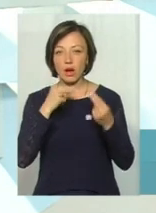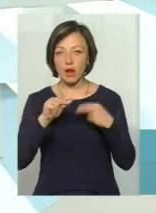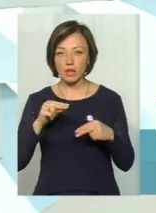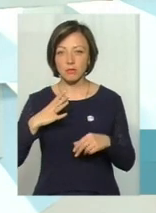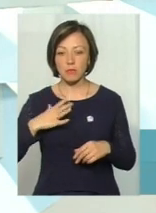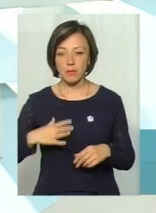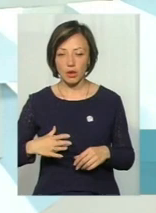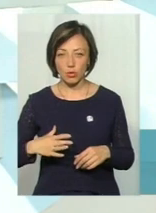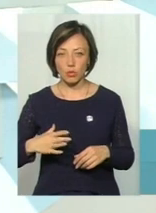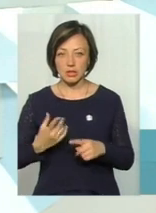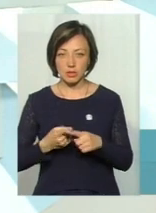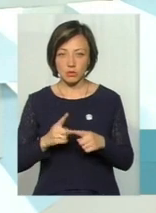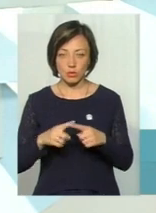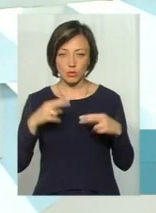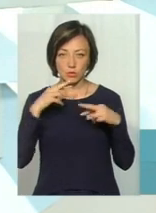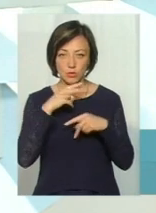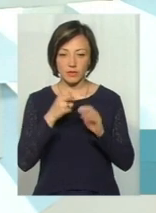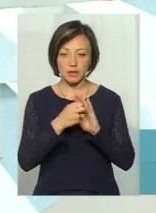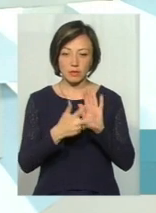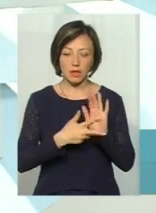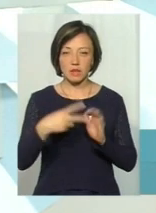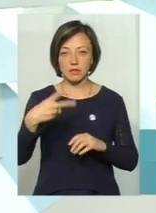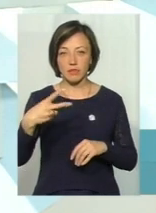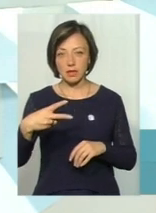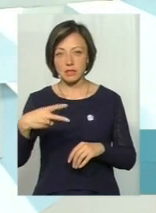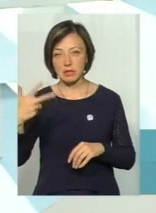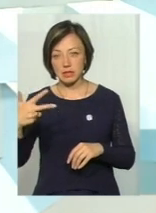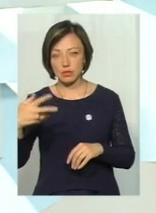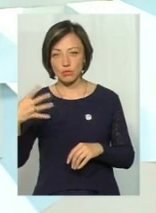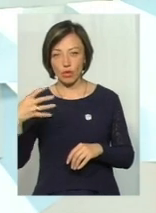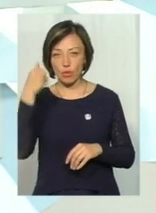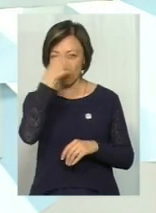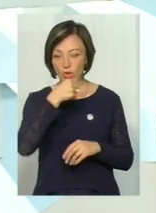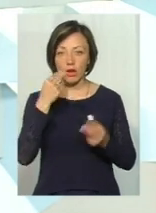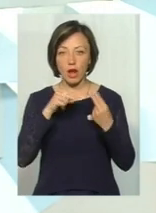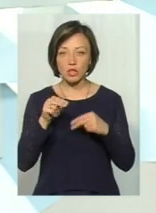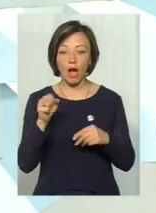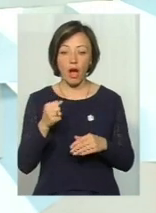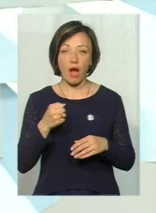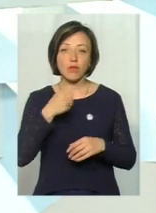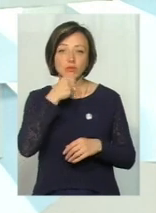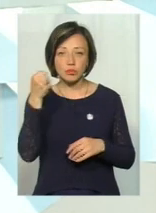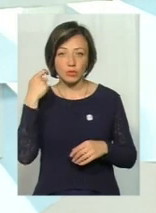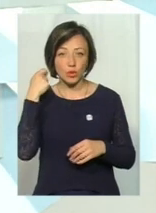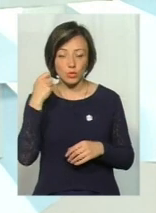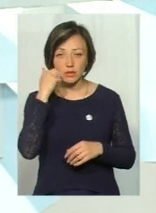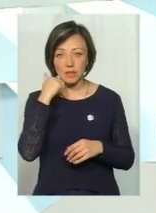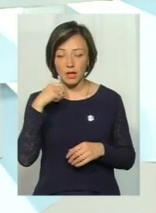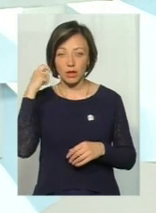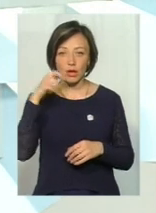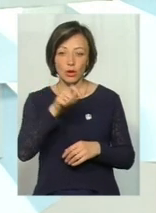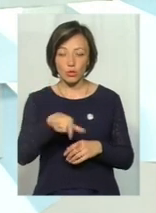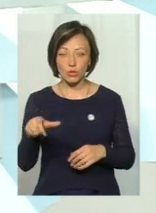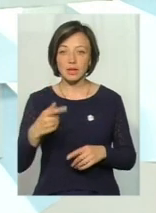переживають, скажімо, 18, 20, 30, 40 років краще. А вже пожилі і старі люди, вони